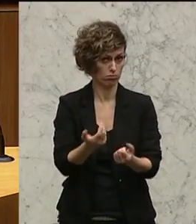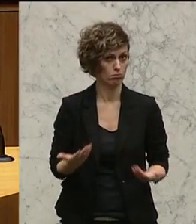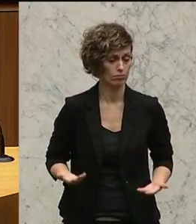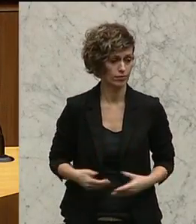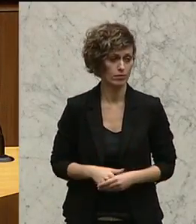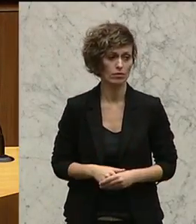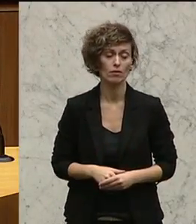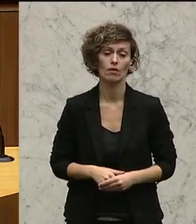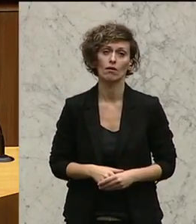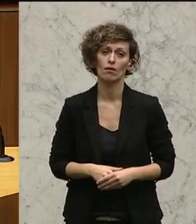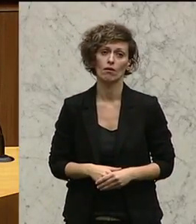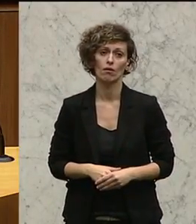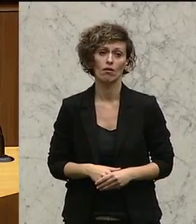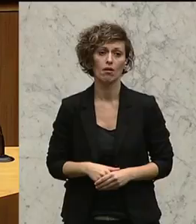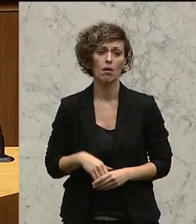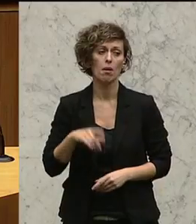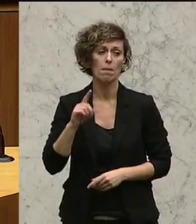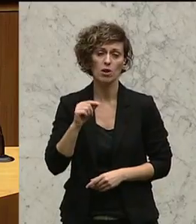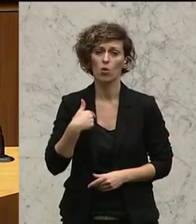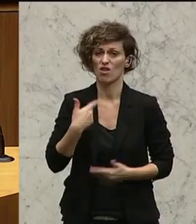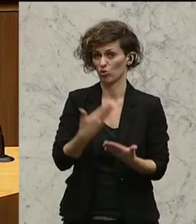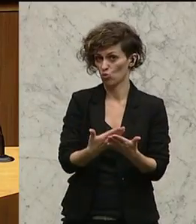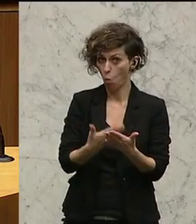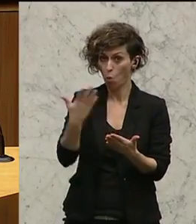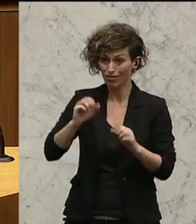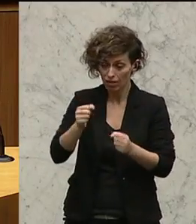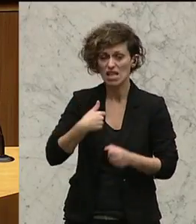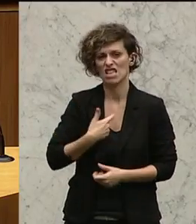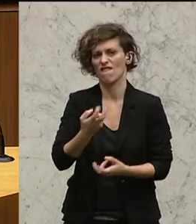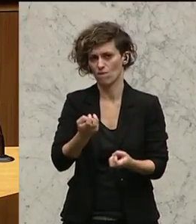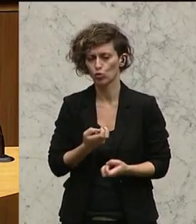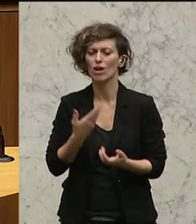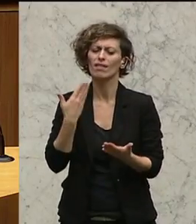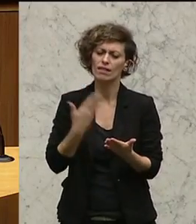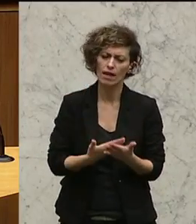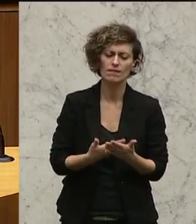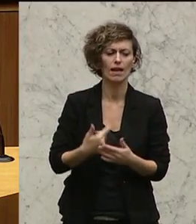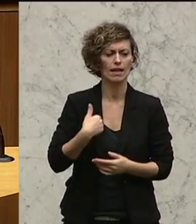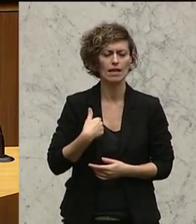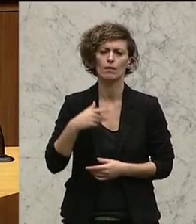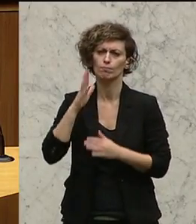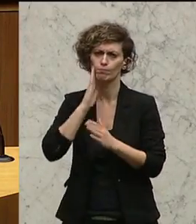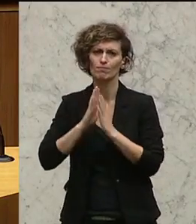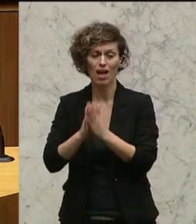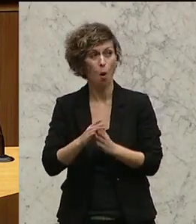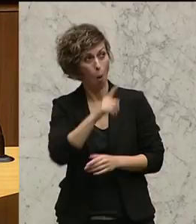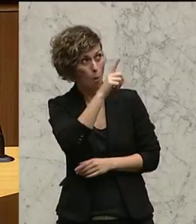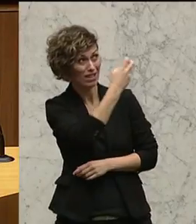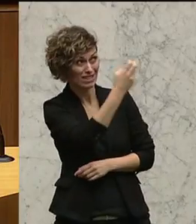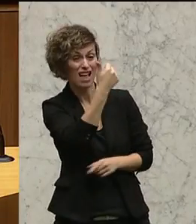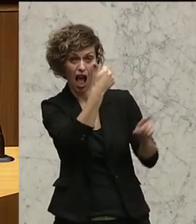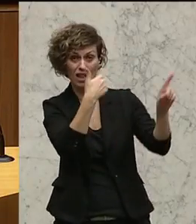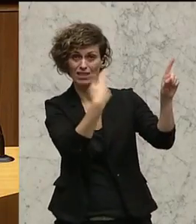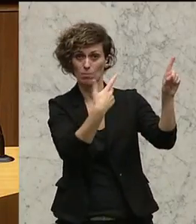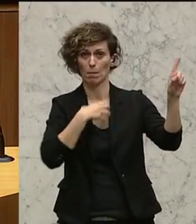nichts anderes würde ich mir wünschen. Und deshalb ersuche ich Sie. Und da oben sitzt einer von diesen Wirten, die betroffen sind,